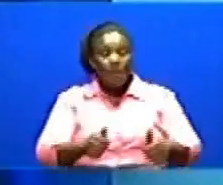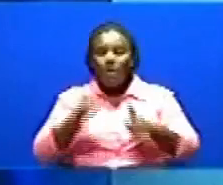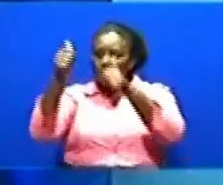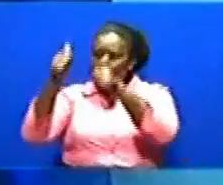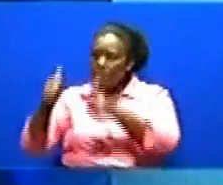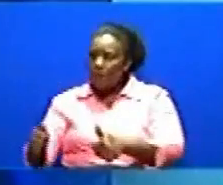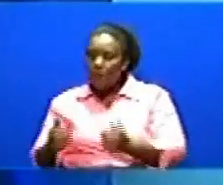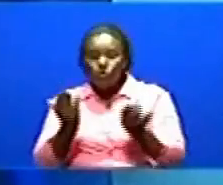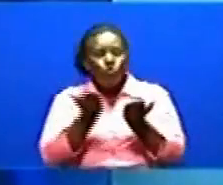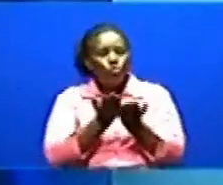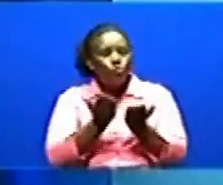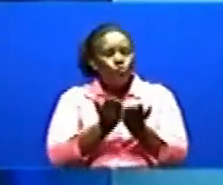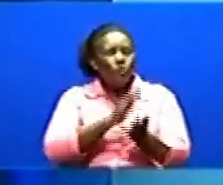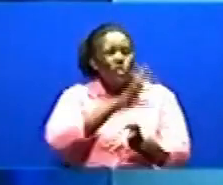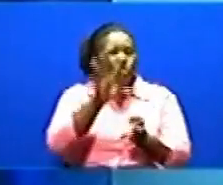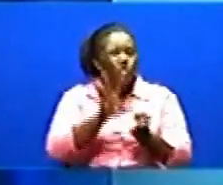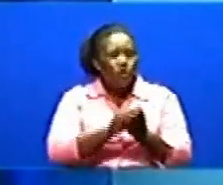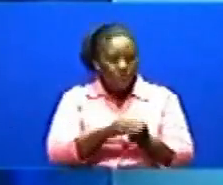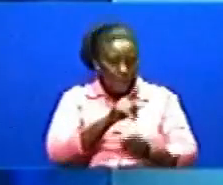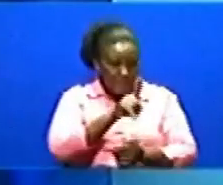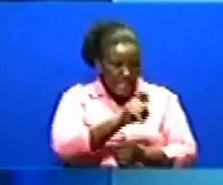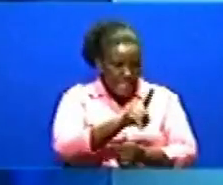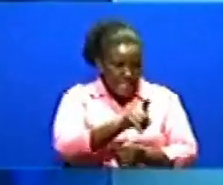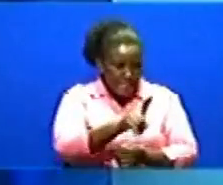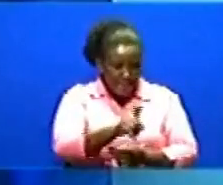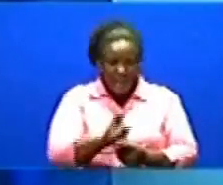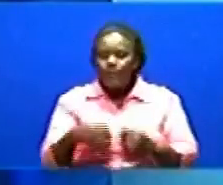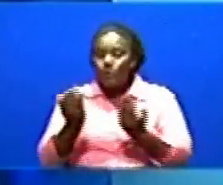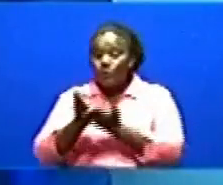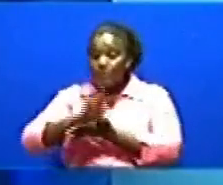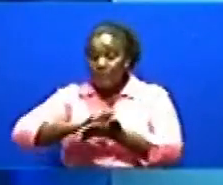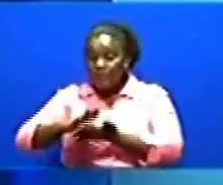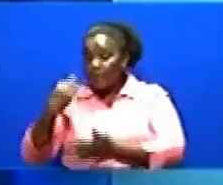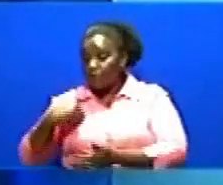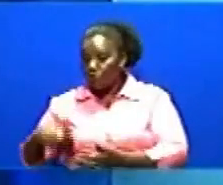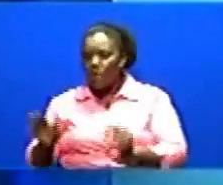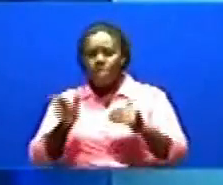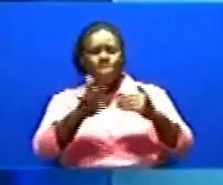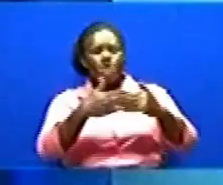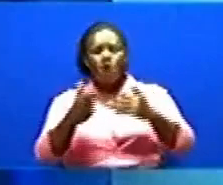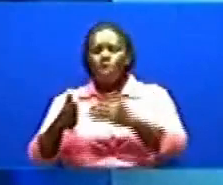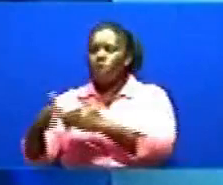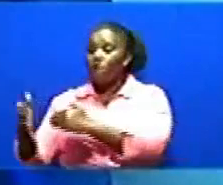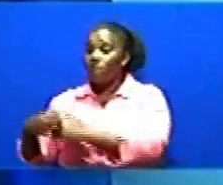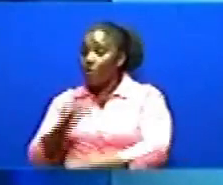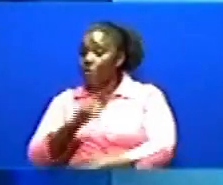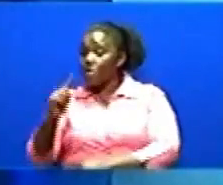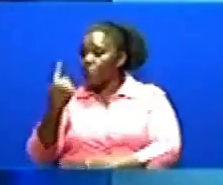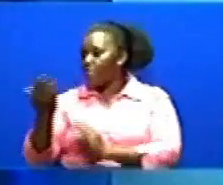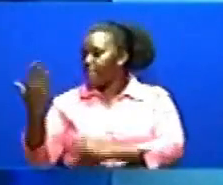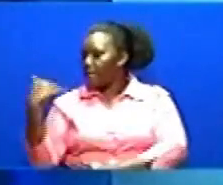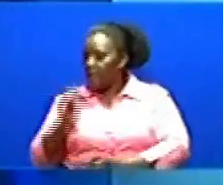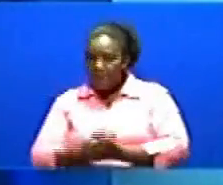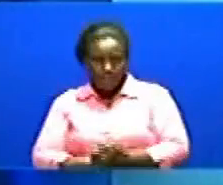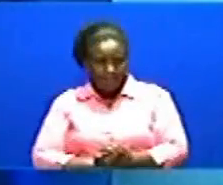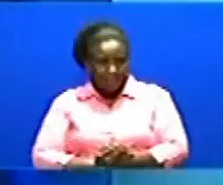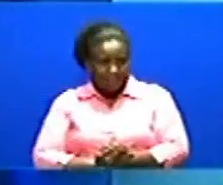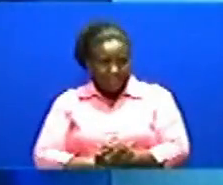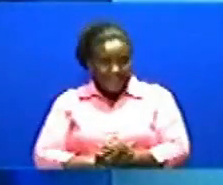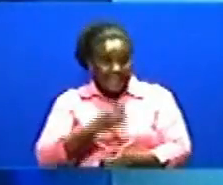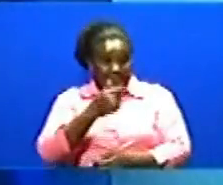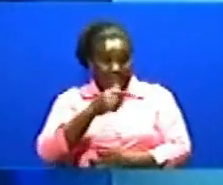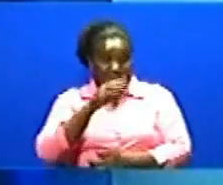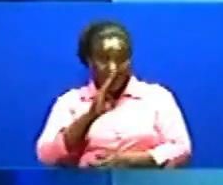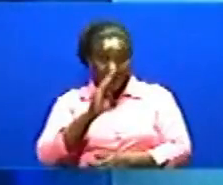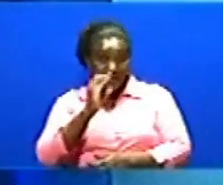zote nchini Kwanzi ya chekechea hadi sekondari Ikioni miungoni mwahatu ya kuthibiti Mambukizi ya virusi vya corona Kamera ya TBC mepita